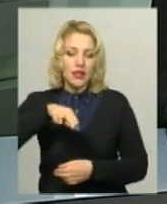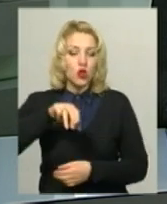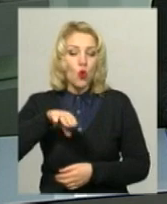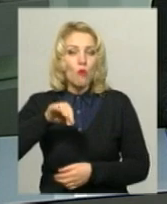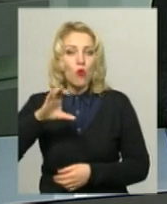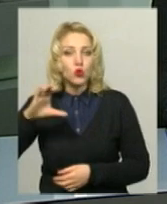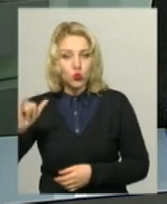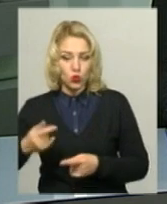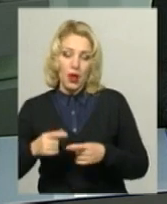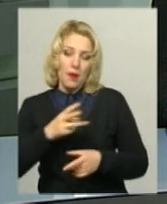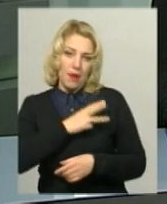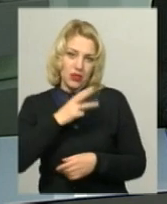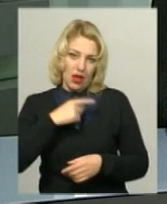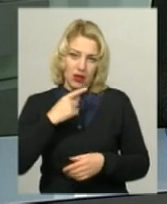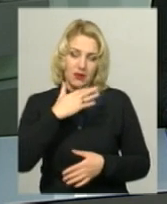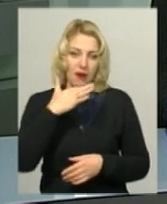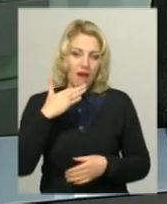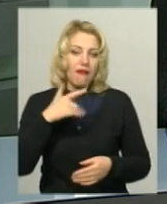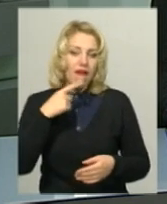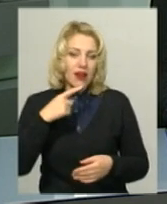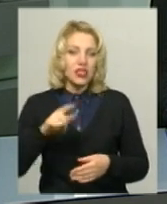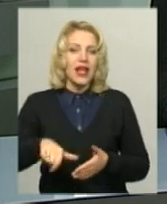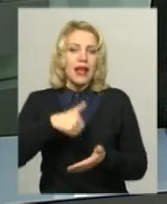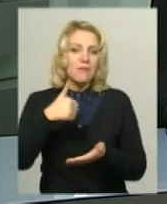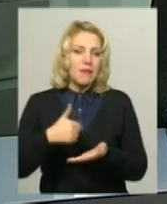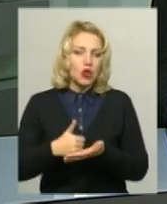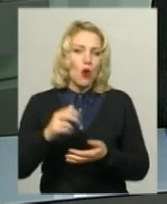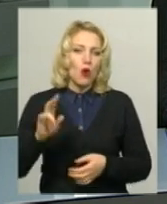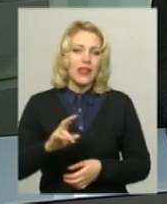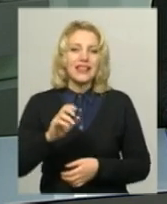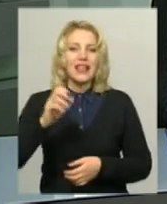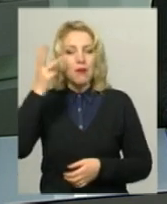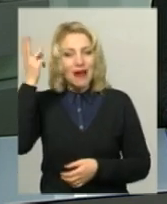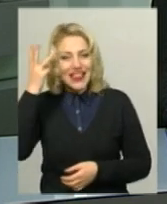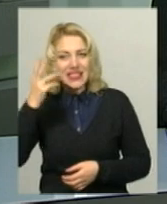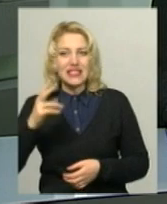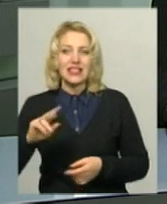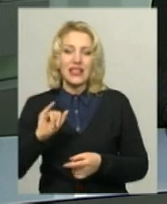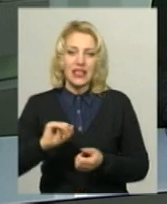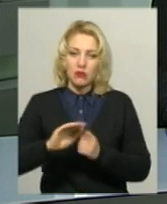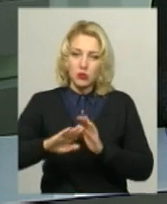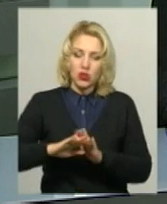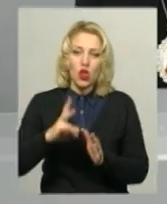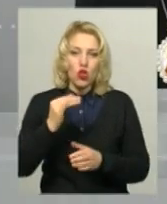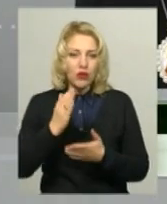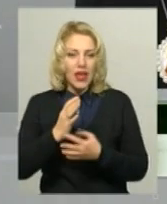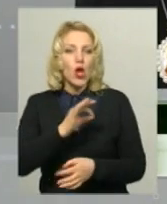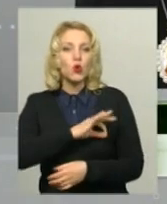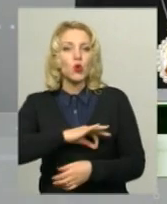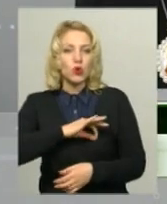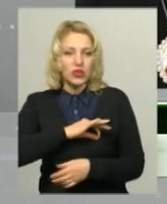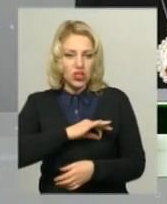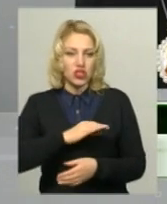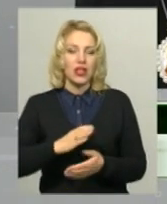багато, каже митрополит Хмельницький Кам'янець-Подільський Антоній. Але наразі в парафіях унормовують юридичні аспекти. Процес